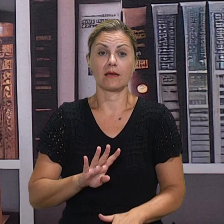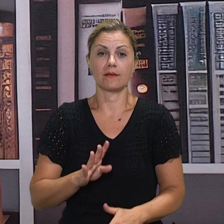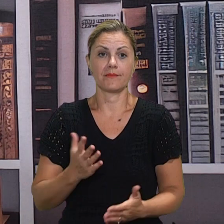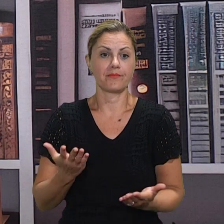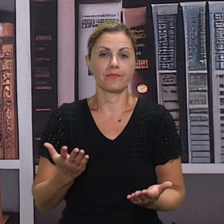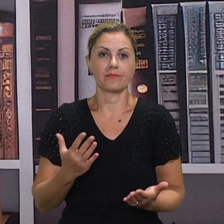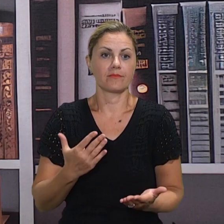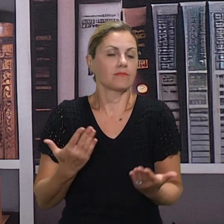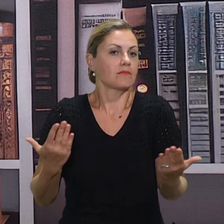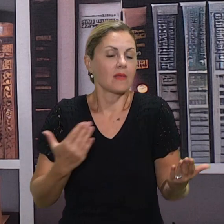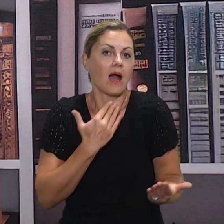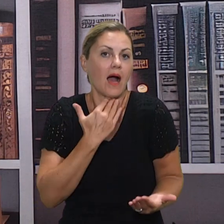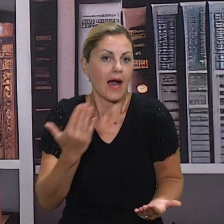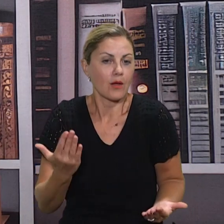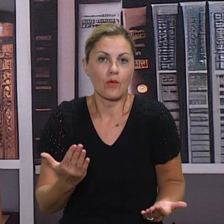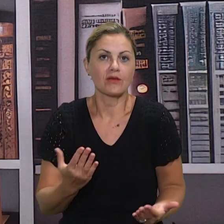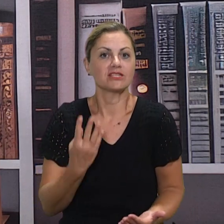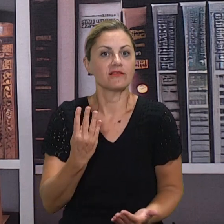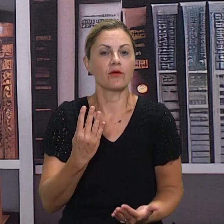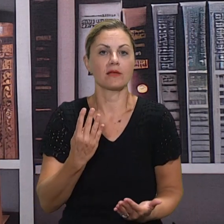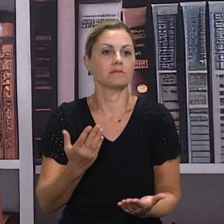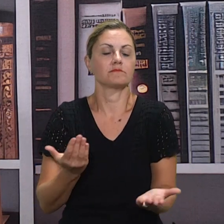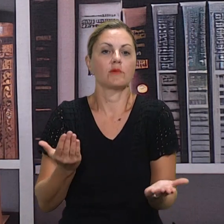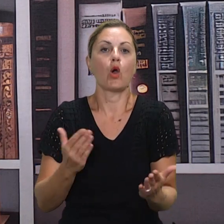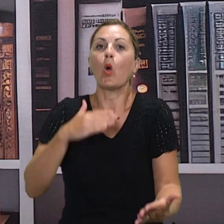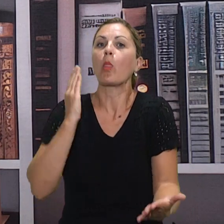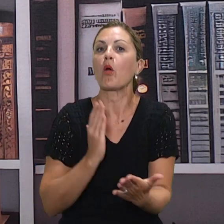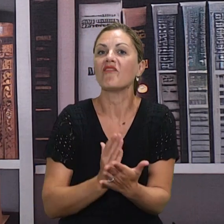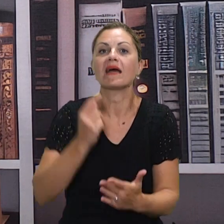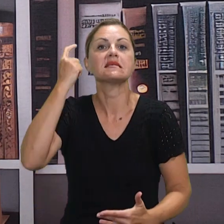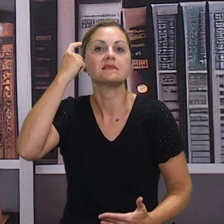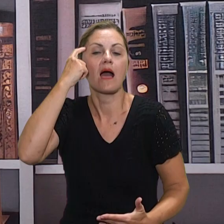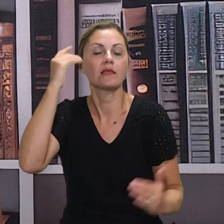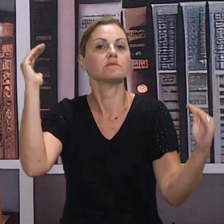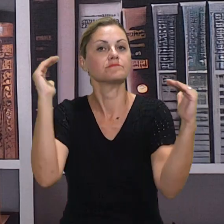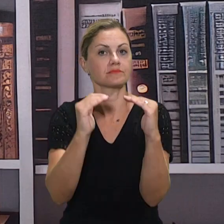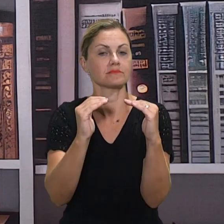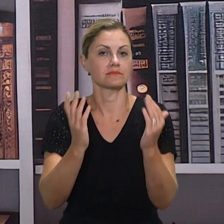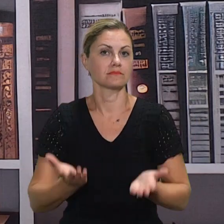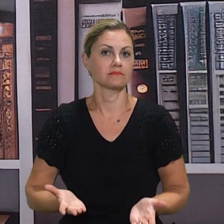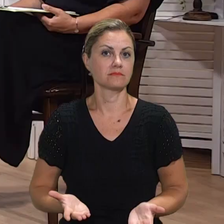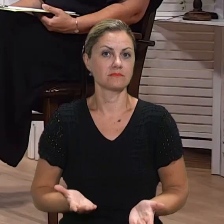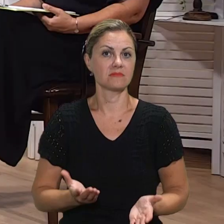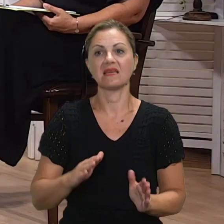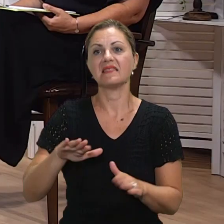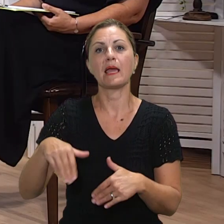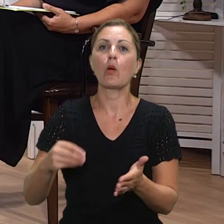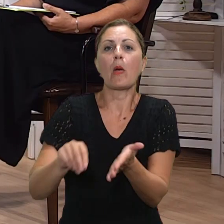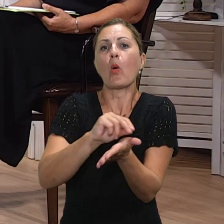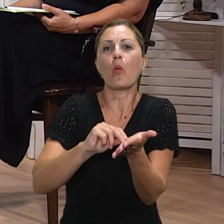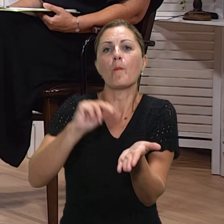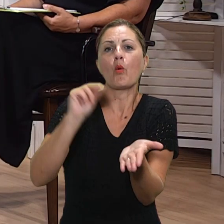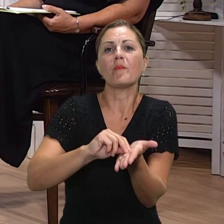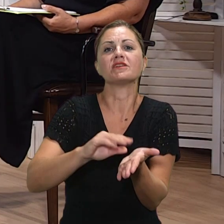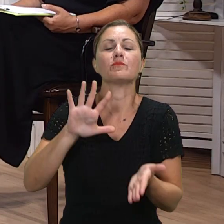nekada ta četvorka je puno vrijednija od bilo koje petice koje su neki možda drugi učenici dobili. I to je nešto što stvarno njegujemo